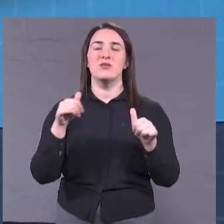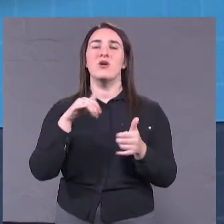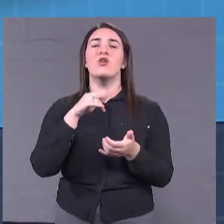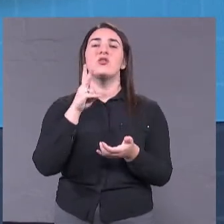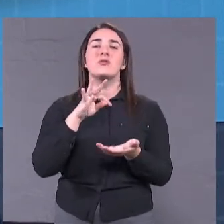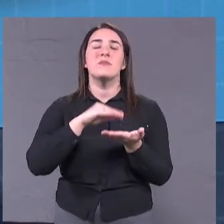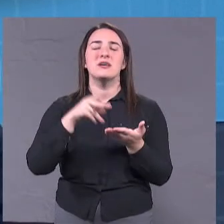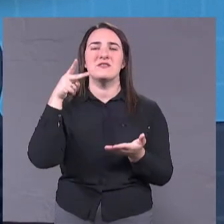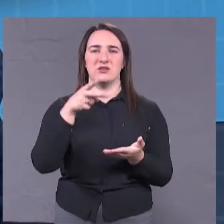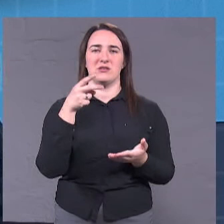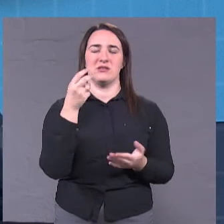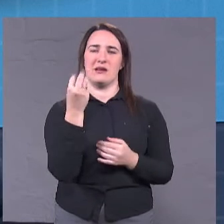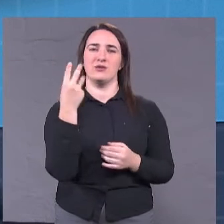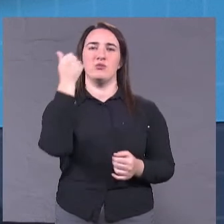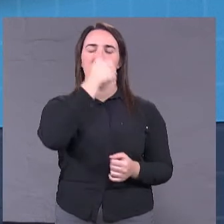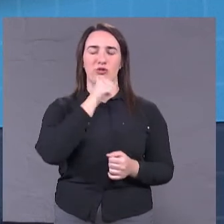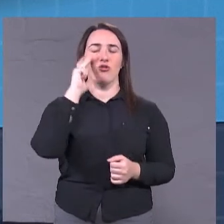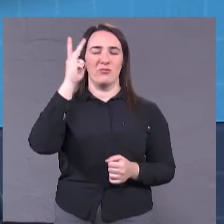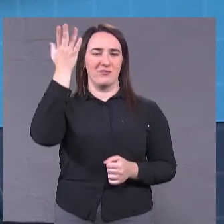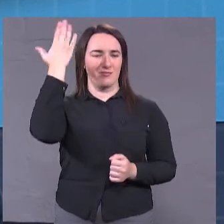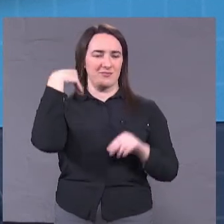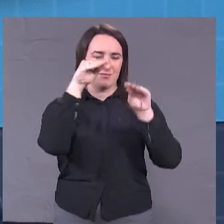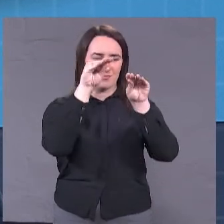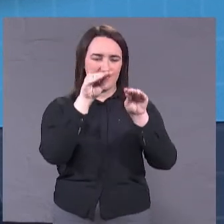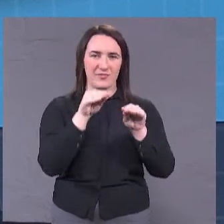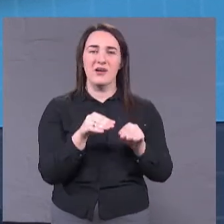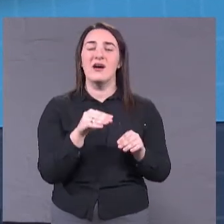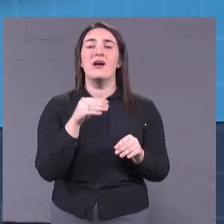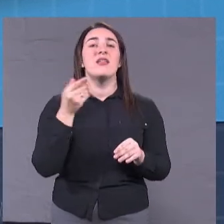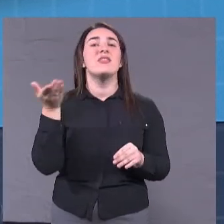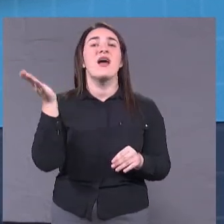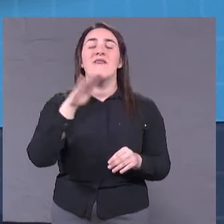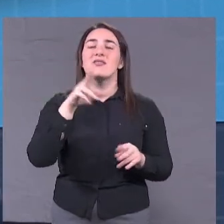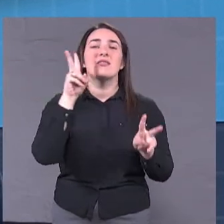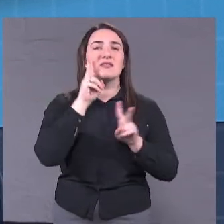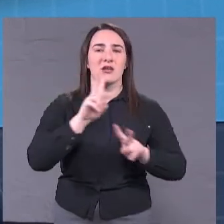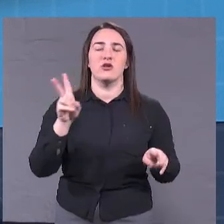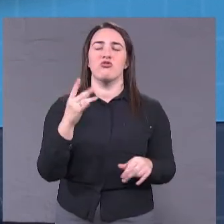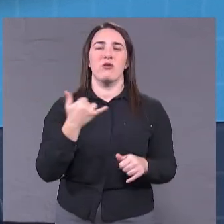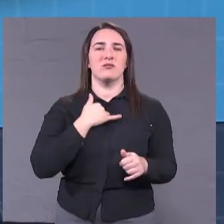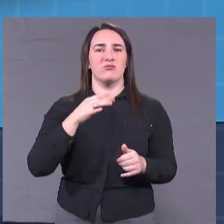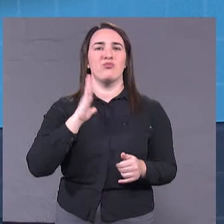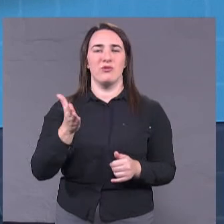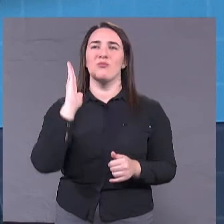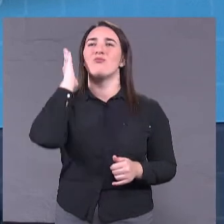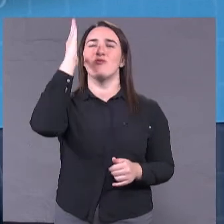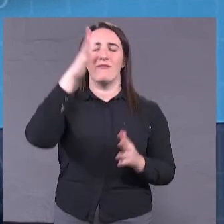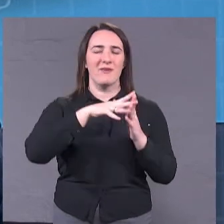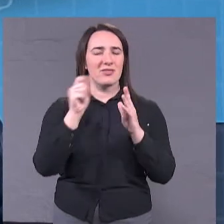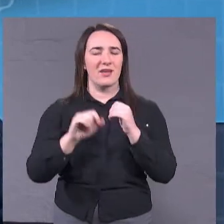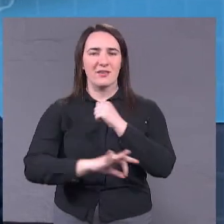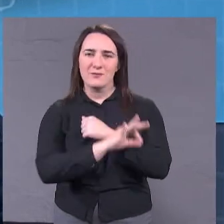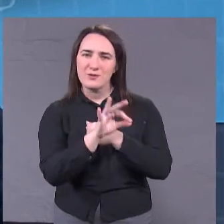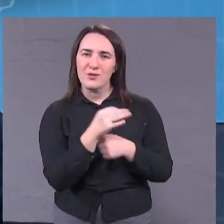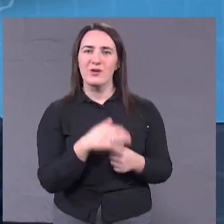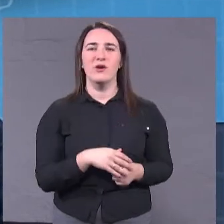Те, хто її составлял, і предположити не могли, що нас ожидає війна на Востокі, не могли предположити, що в